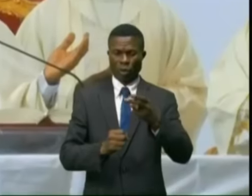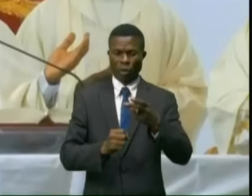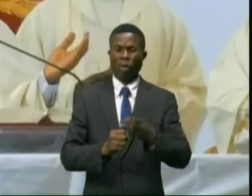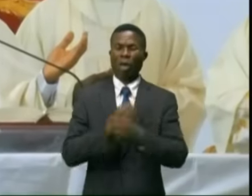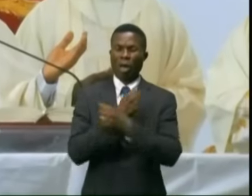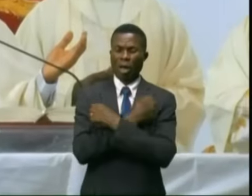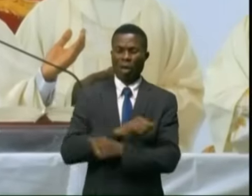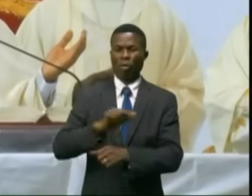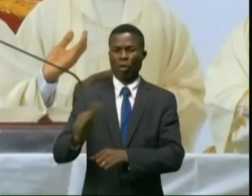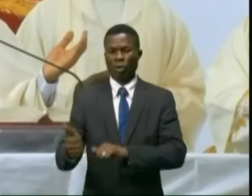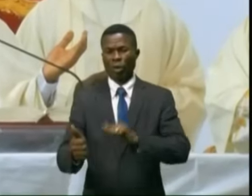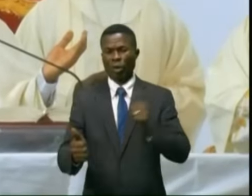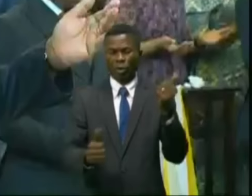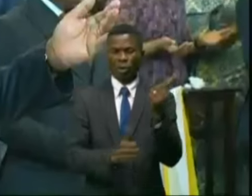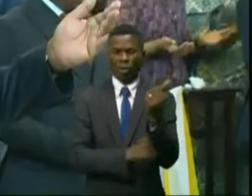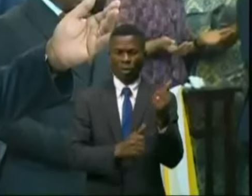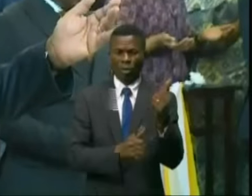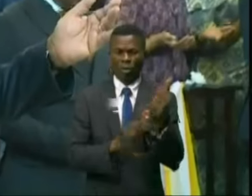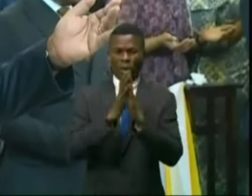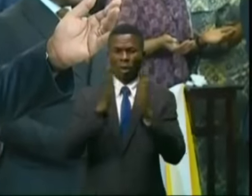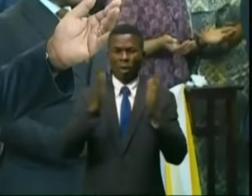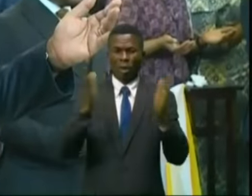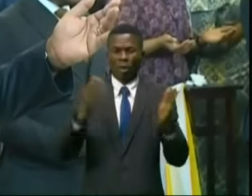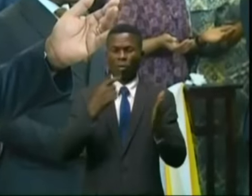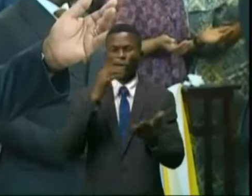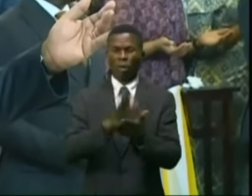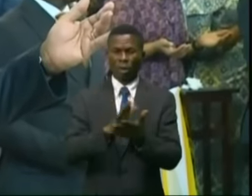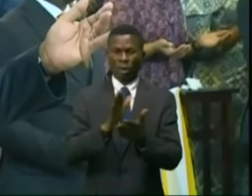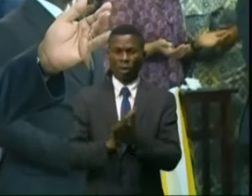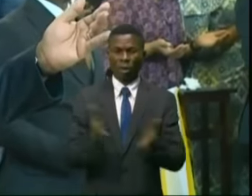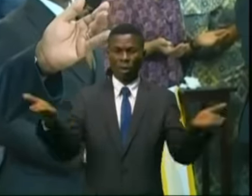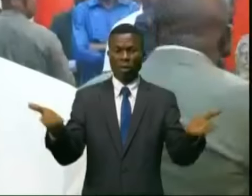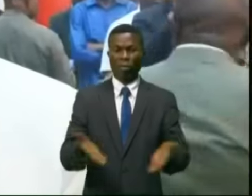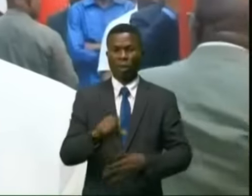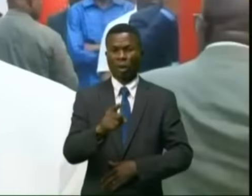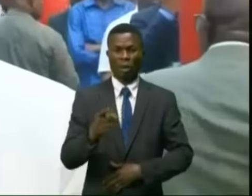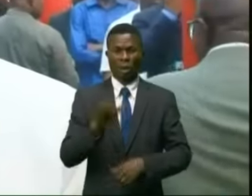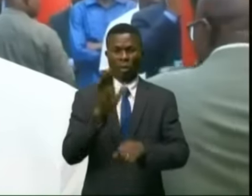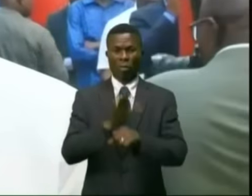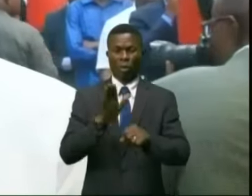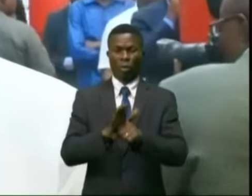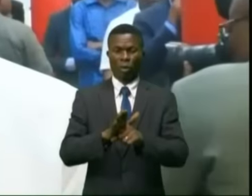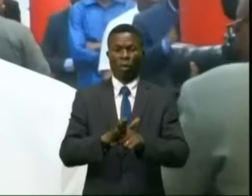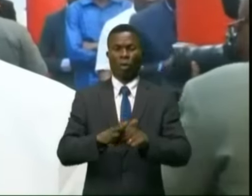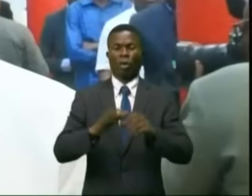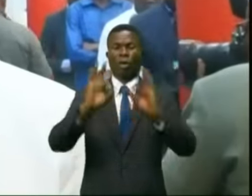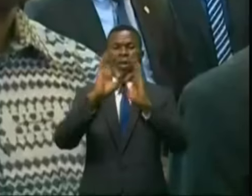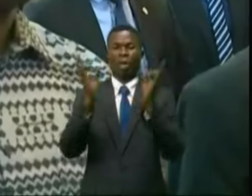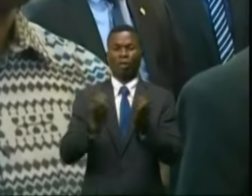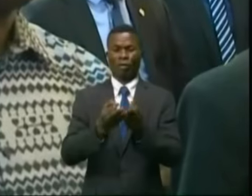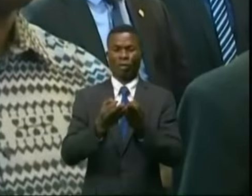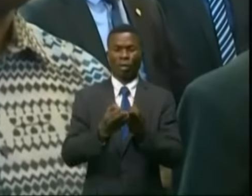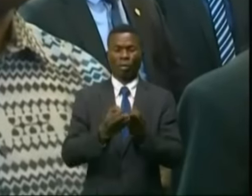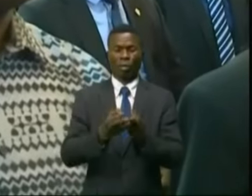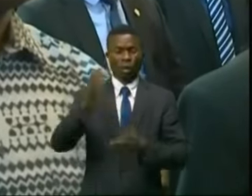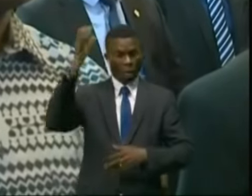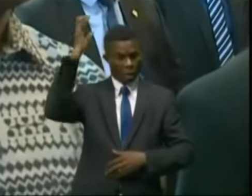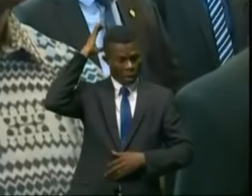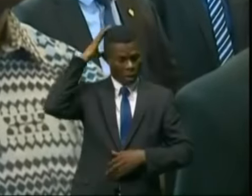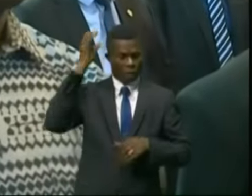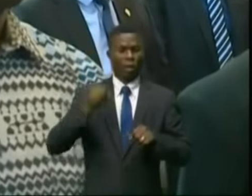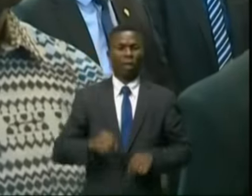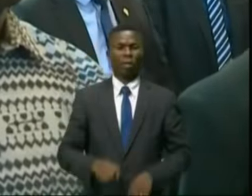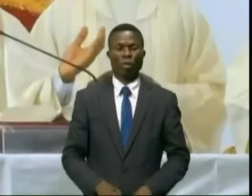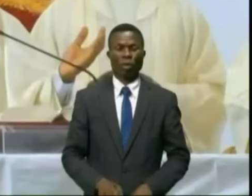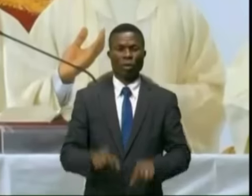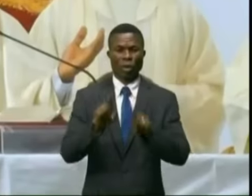Cette messe d'action de grâce a connu la participation de plusieurs membres de la famille biologique de l'illustre disparu,